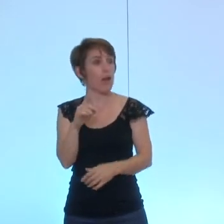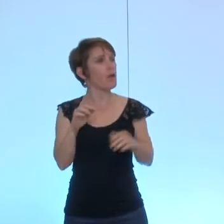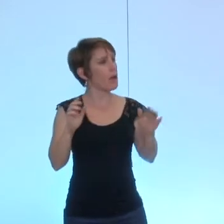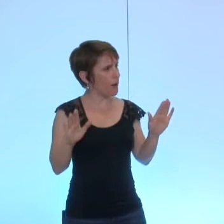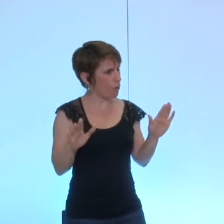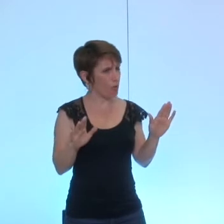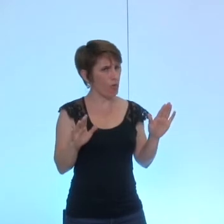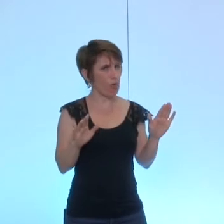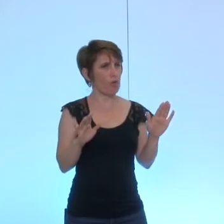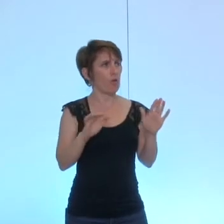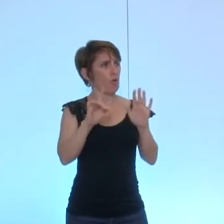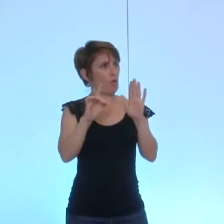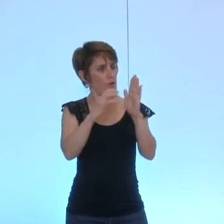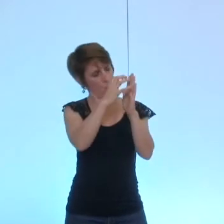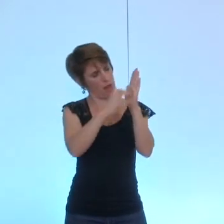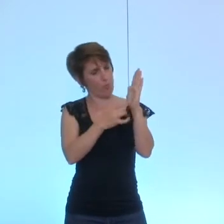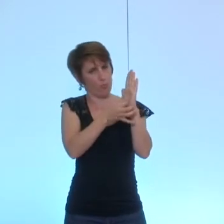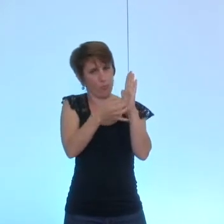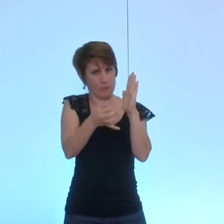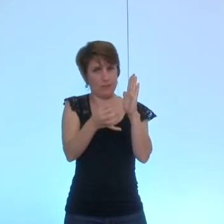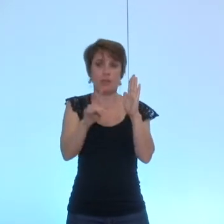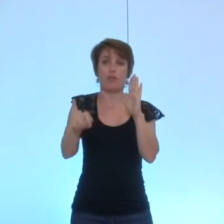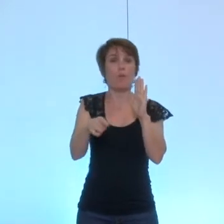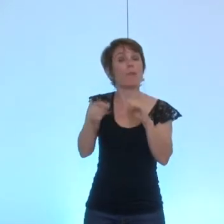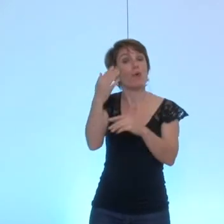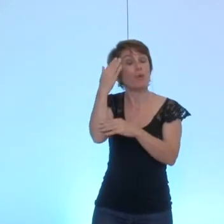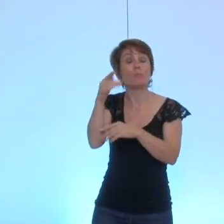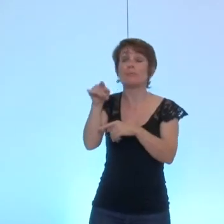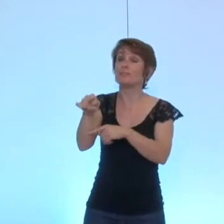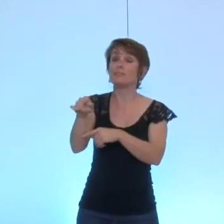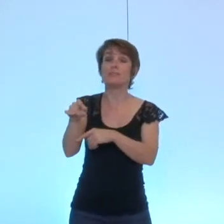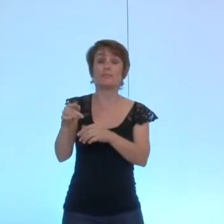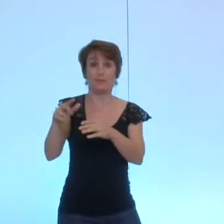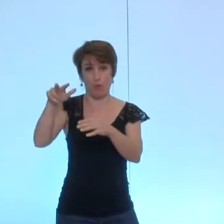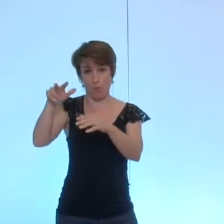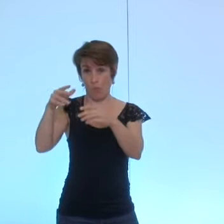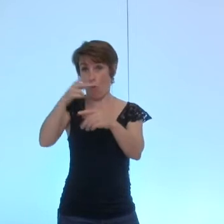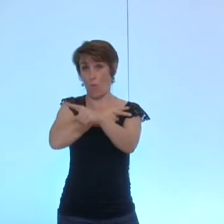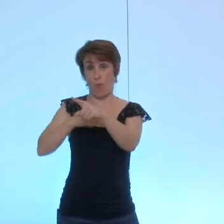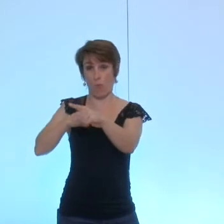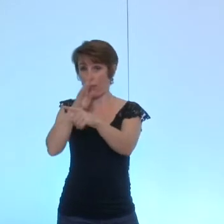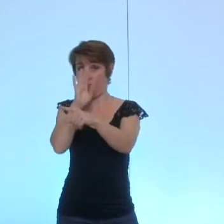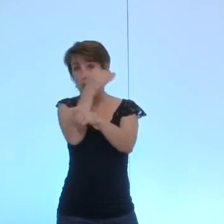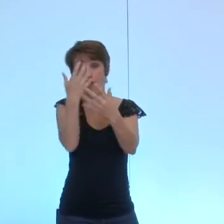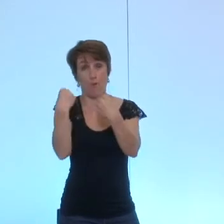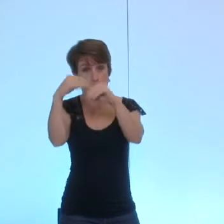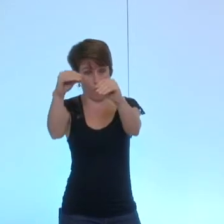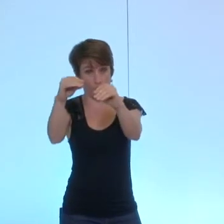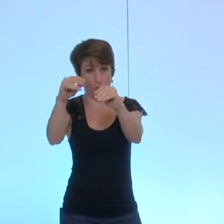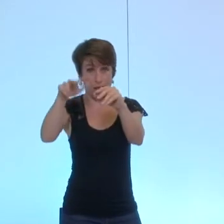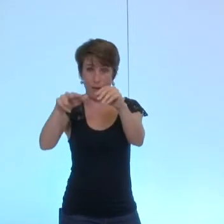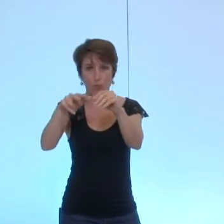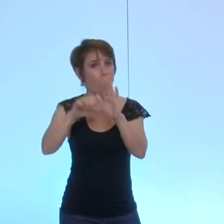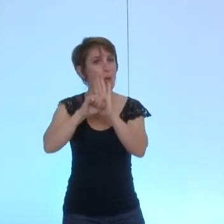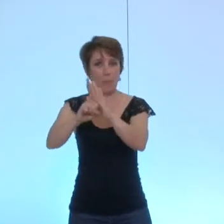vente un droit de préférence à la ville en cas de revente pendant 15 ans et une clause anti spéculative alors